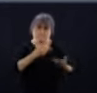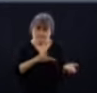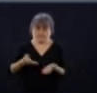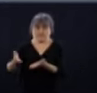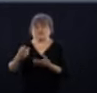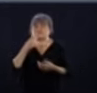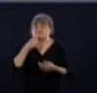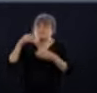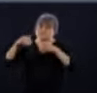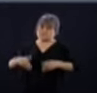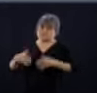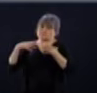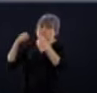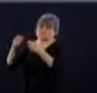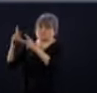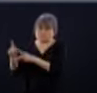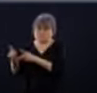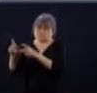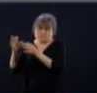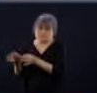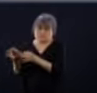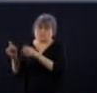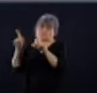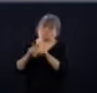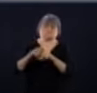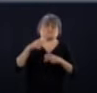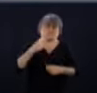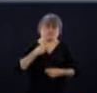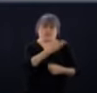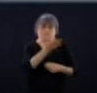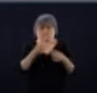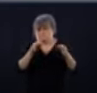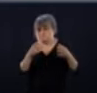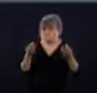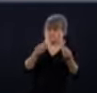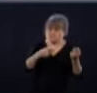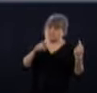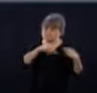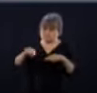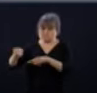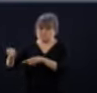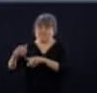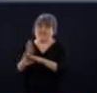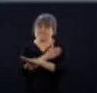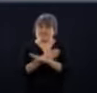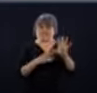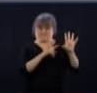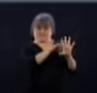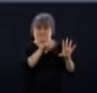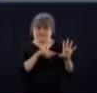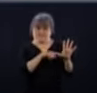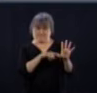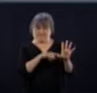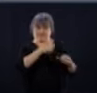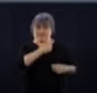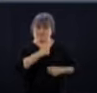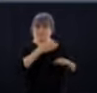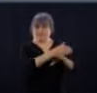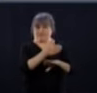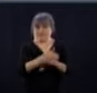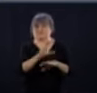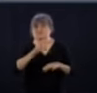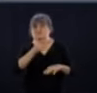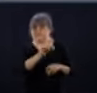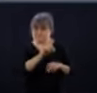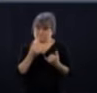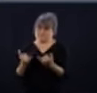et les gens des Forces armées canadiennes. Donc, huit nouveaux CHSLD qui s'ajoutent aux cinq, où il y avait déjà des membres des Forces armées canadiennes à l'œuvre. Donc, ces